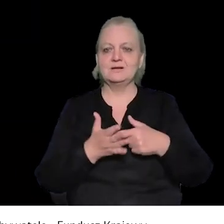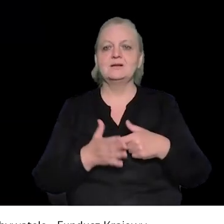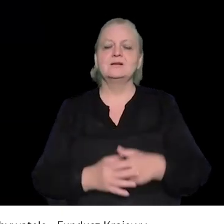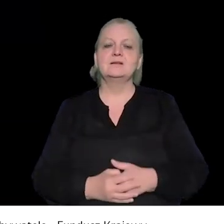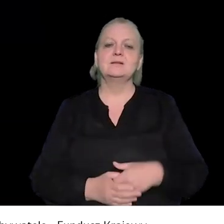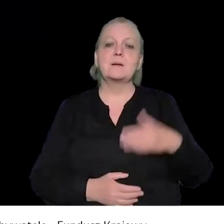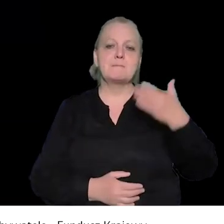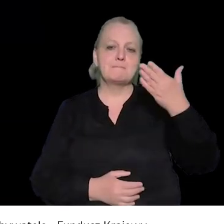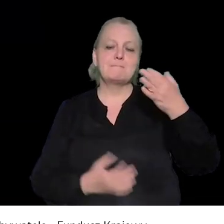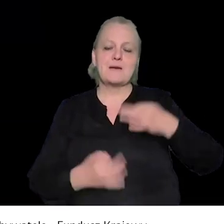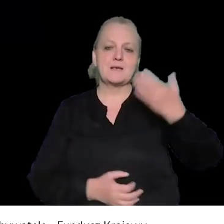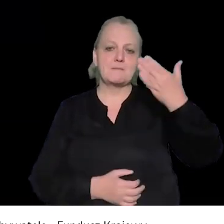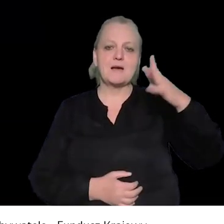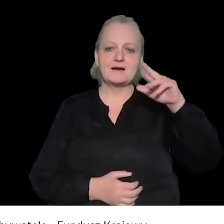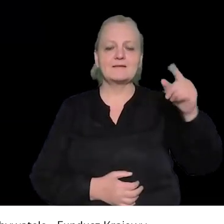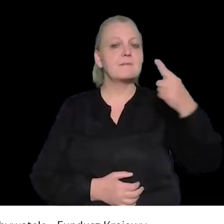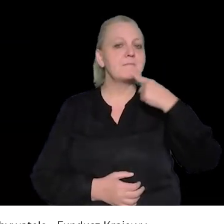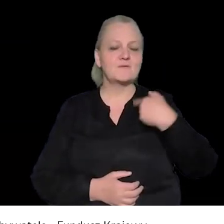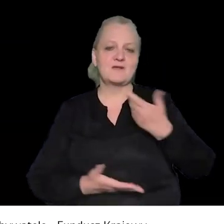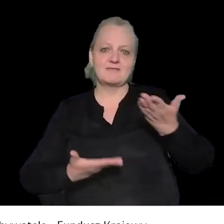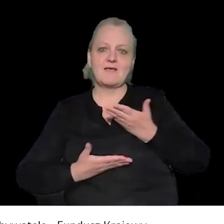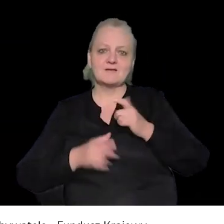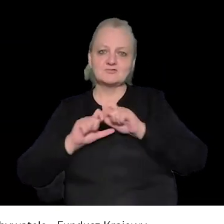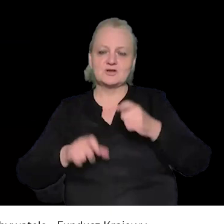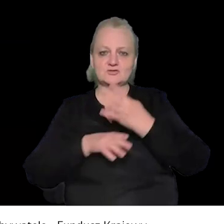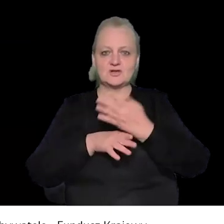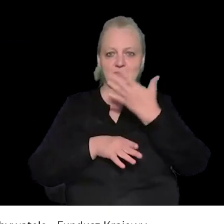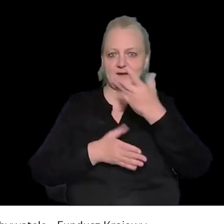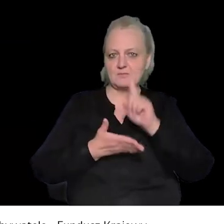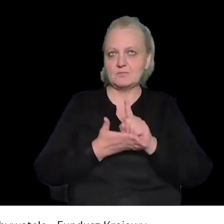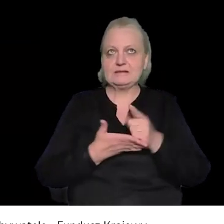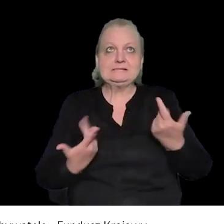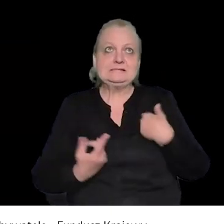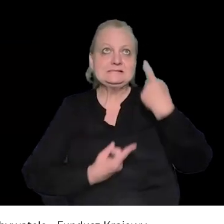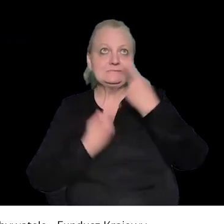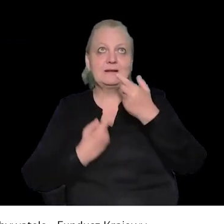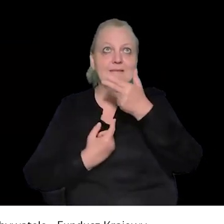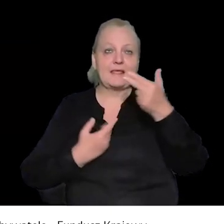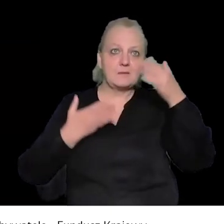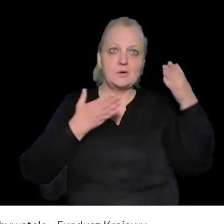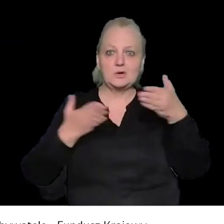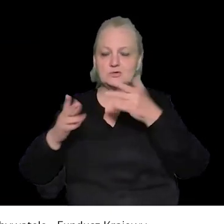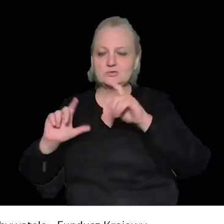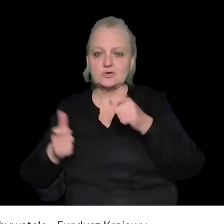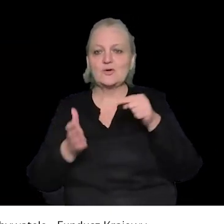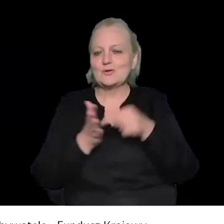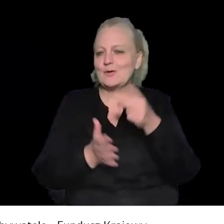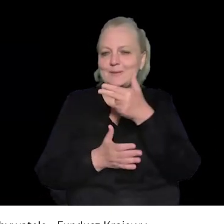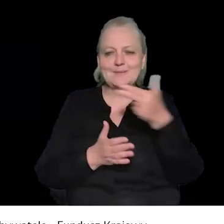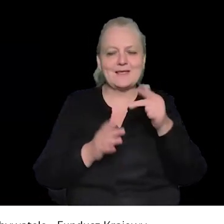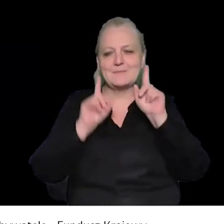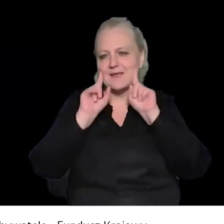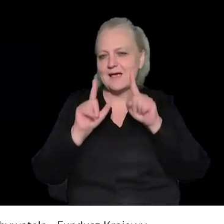o działaniach policji podczas gromadzenia telewagy można mówić bardzo dużo i szczerze powiedziawszy, Pani Marta do mnie zadzwoniła i powiedziała, że jest 45 minut,